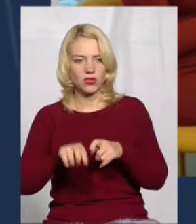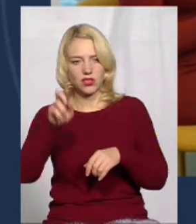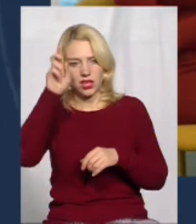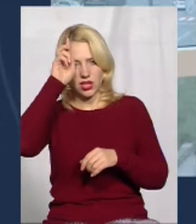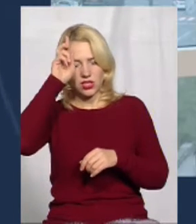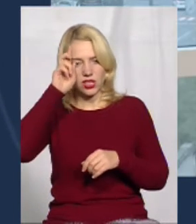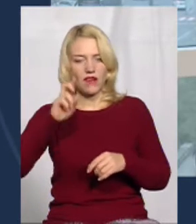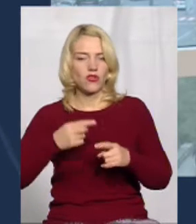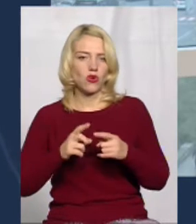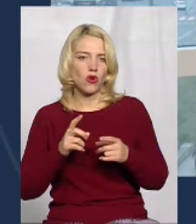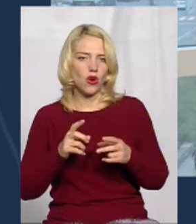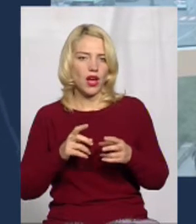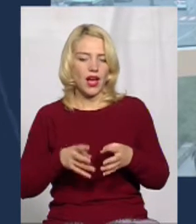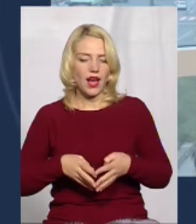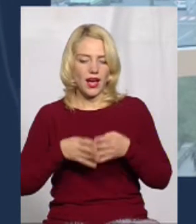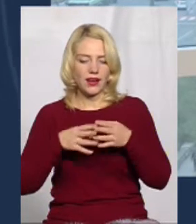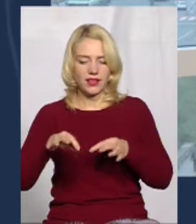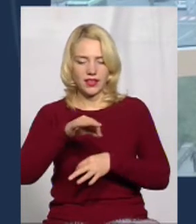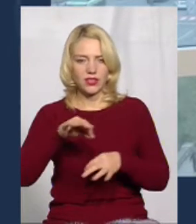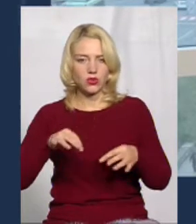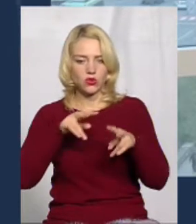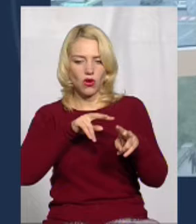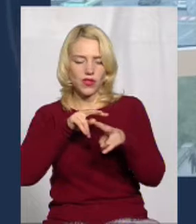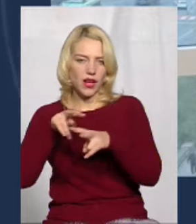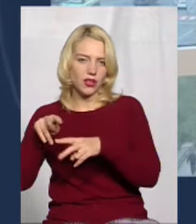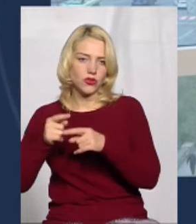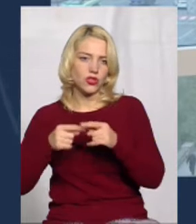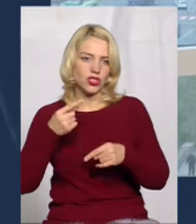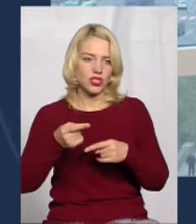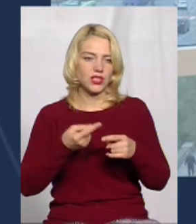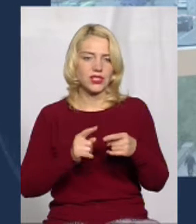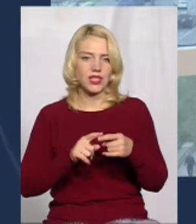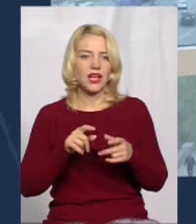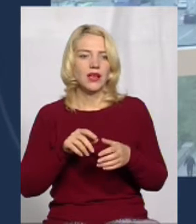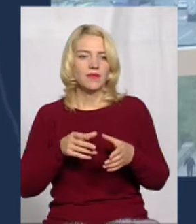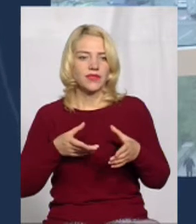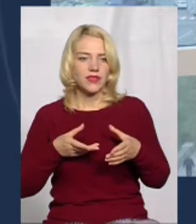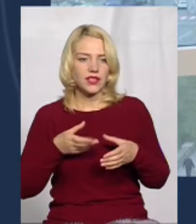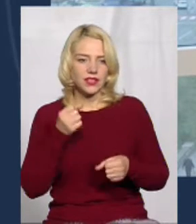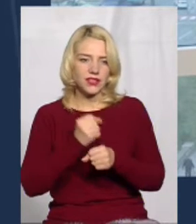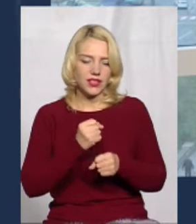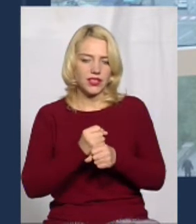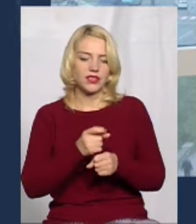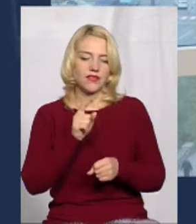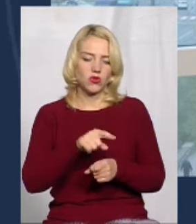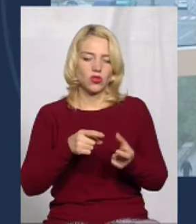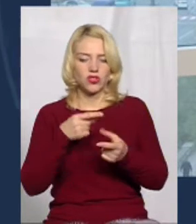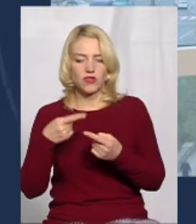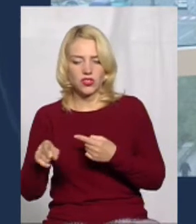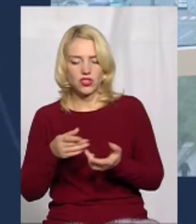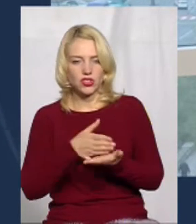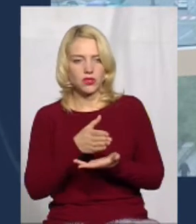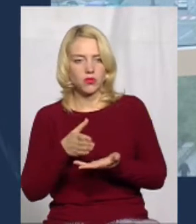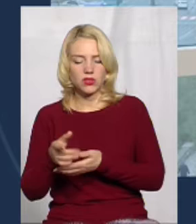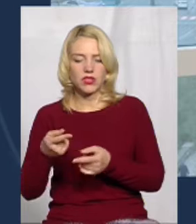архітектурного нагляду і через цей інструмент діяти в той чи інший спосіб на ті